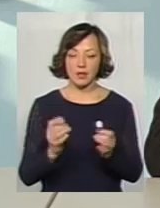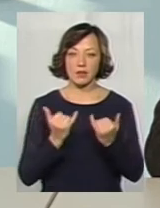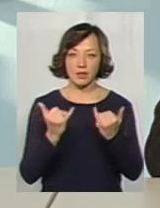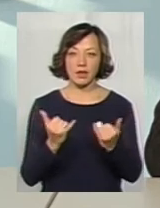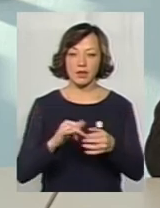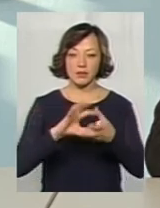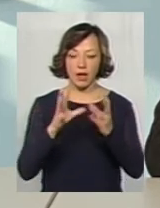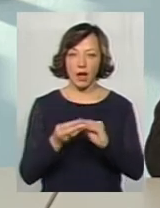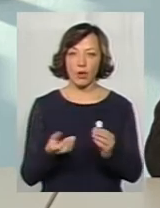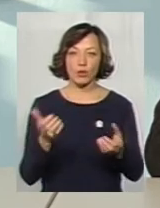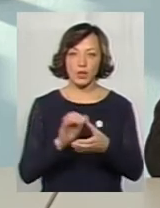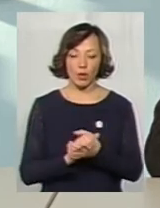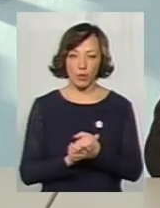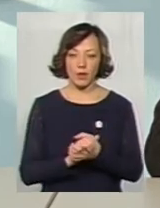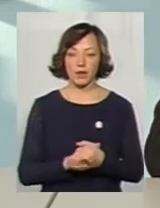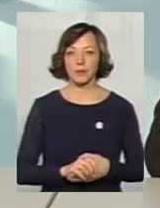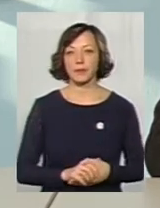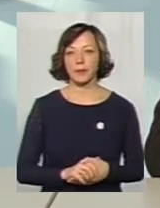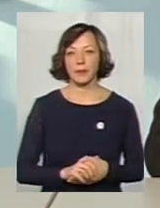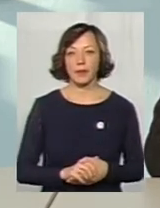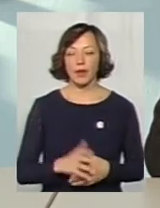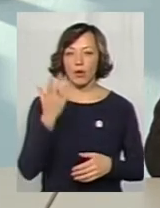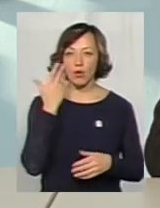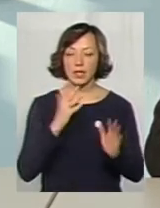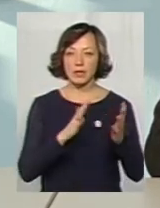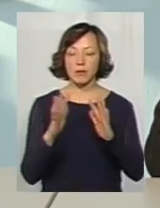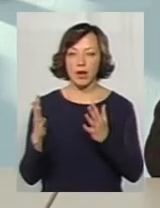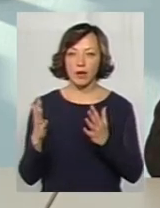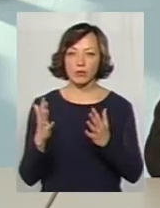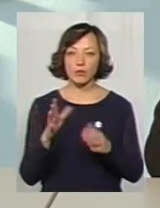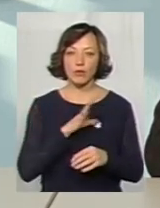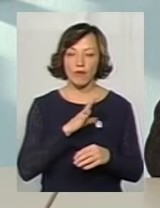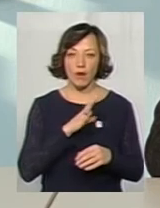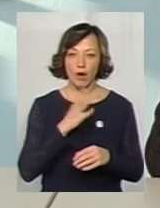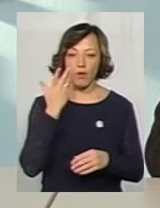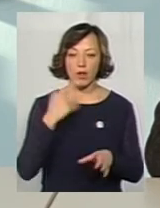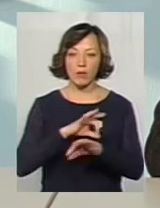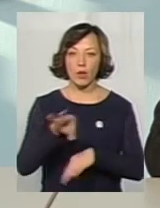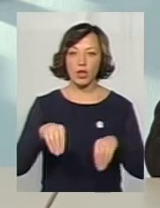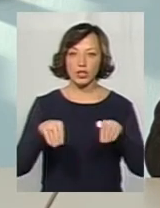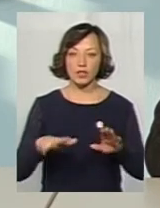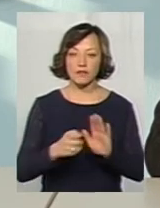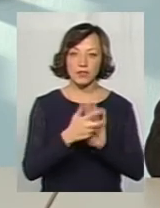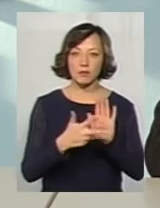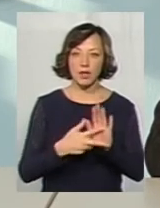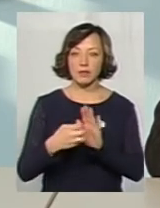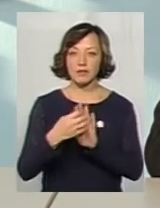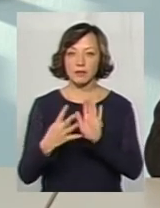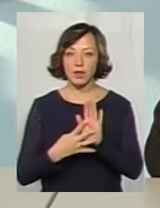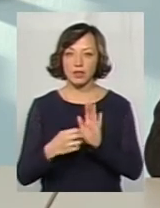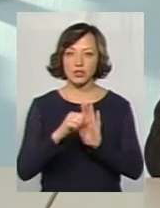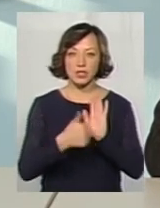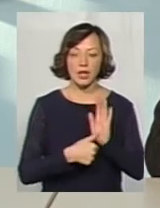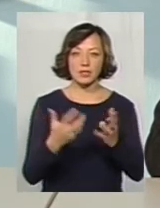загального знайомлення. Скажімо, коли трапляються випадки, коли проєкт рішення 18, 19, 16